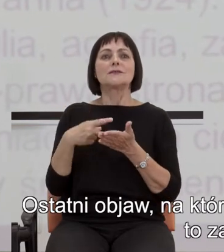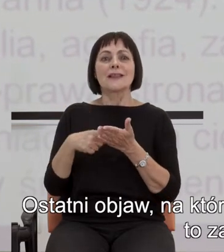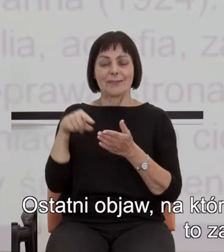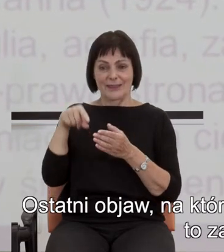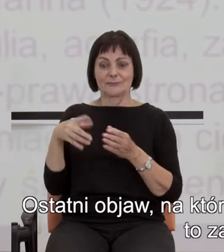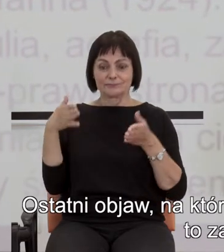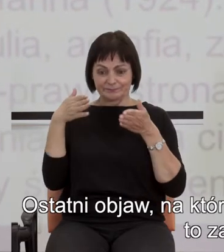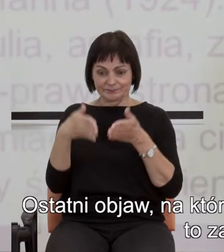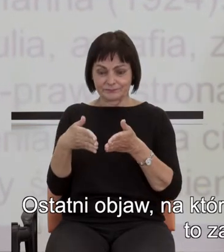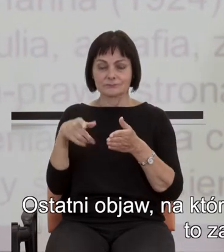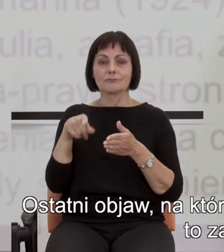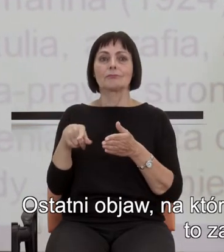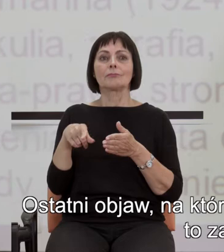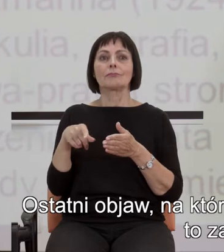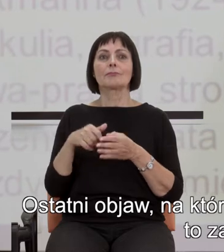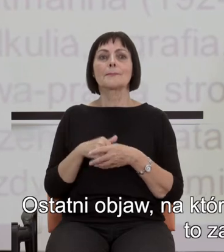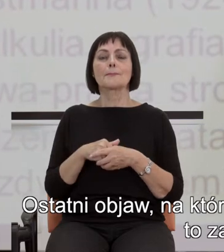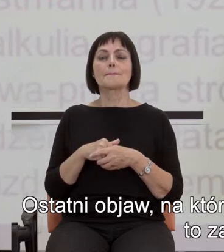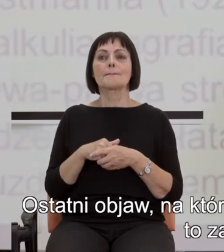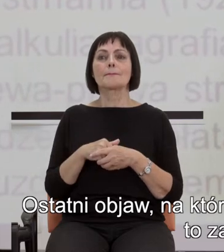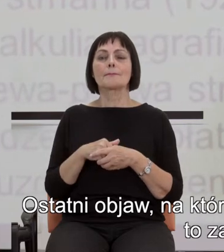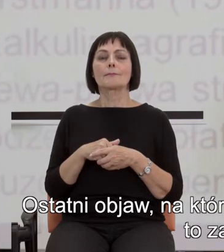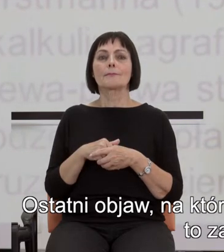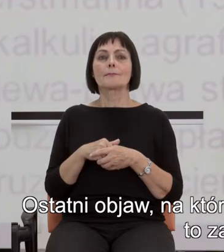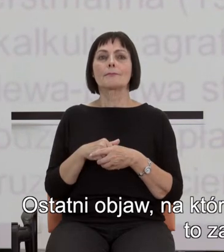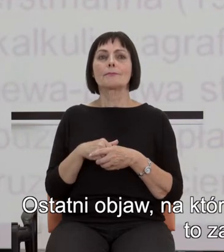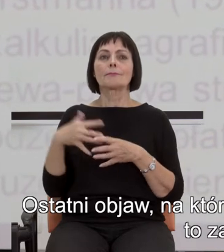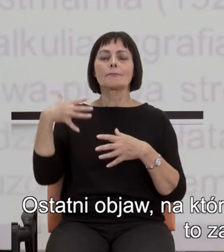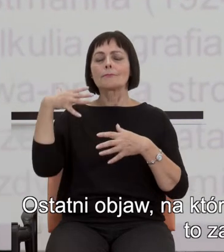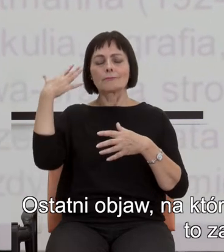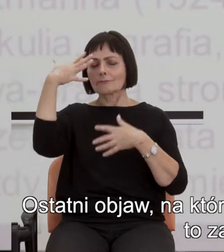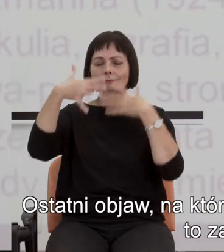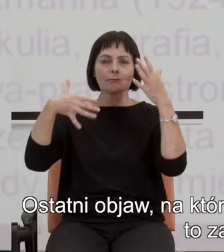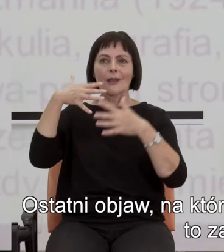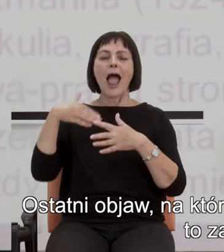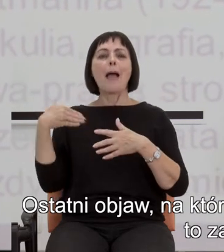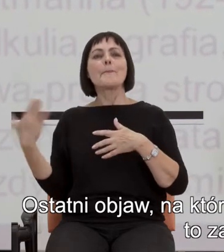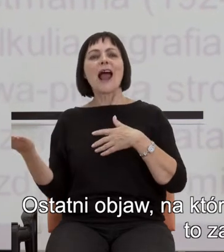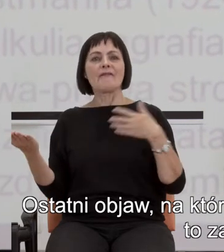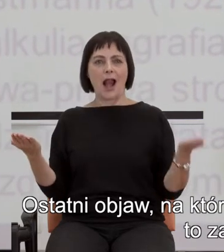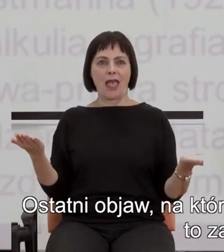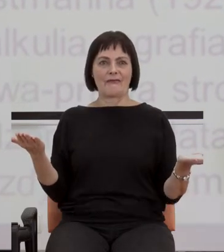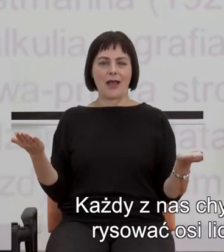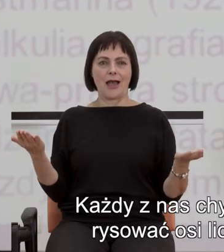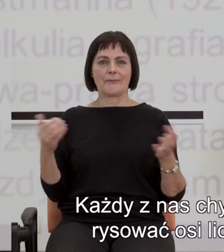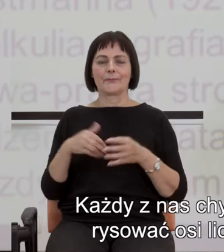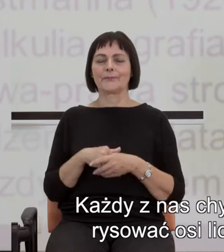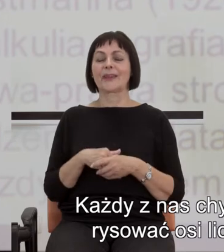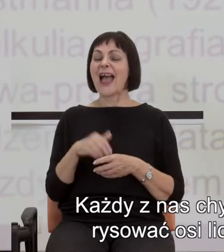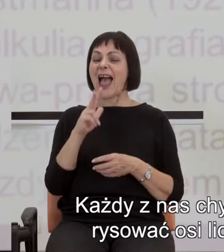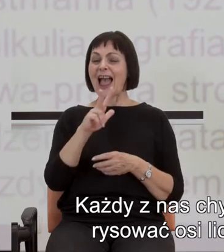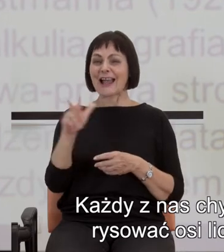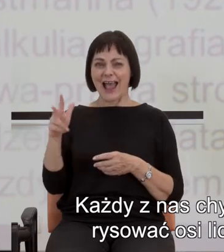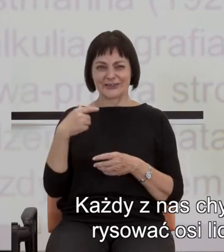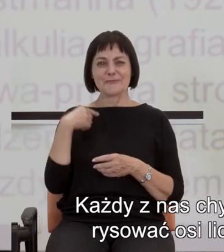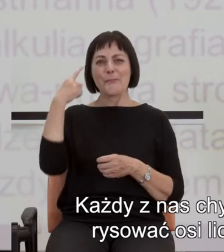chciałbym się skupić choćby na kilkanaście sekund, to zaburzenia orientacji lewa czy prawa strona. Każdy z